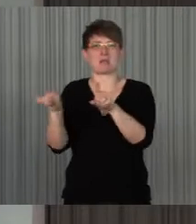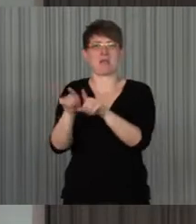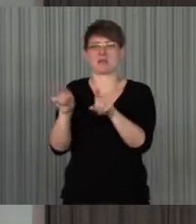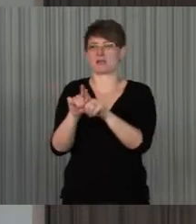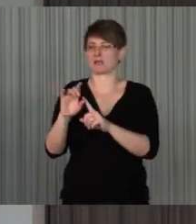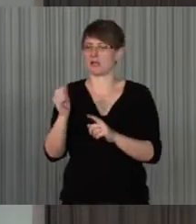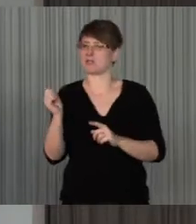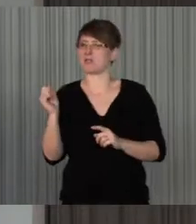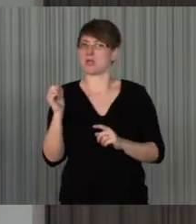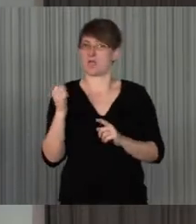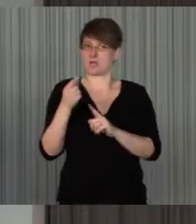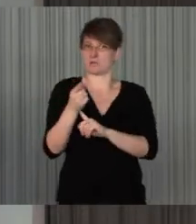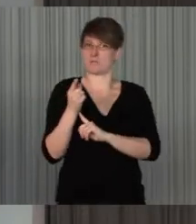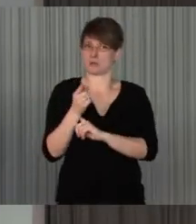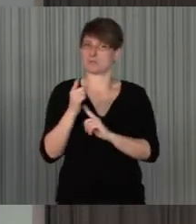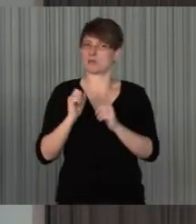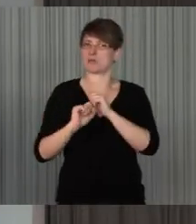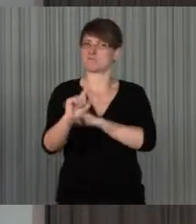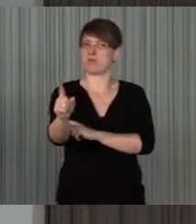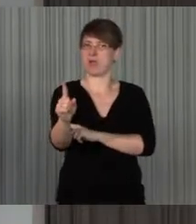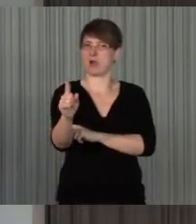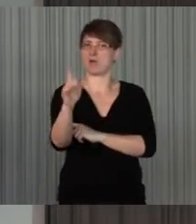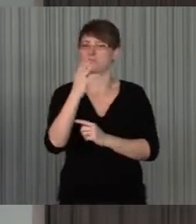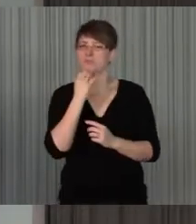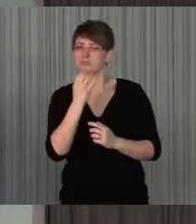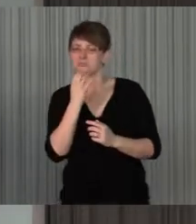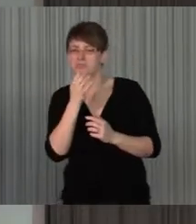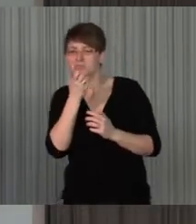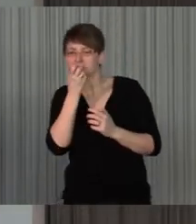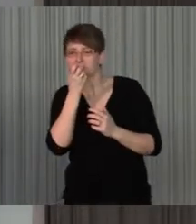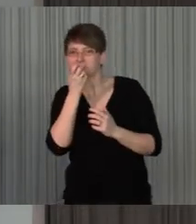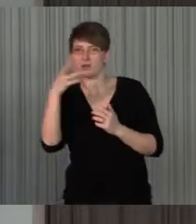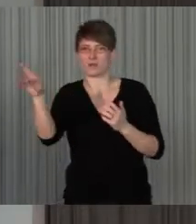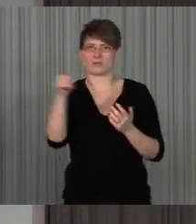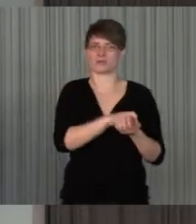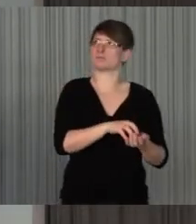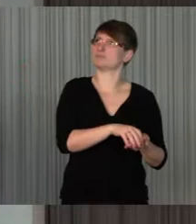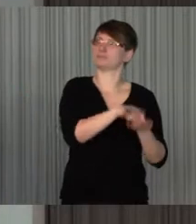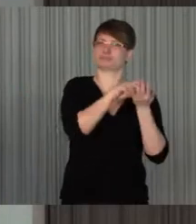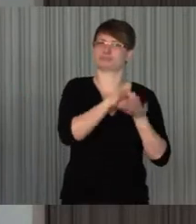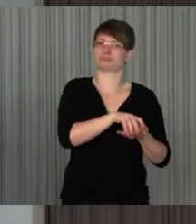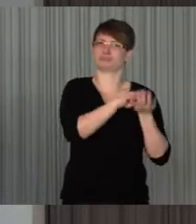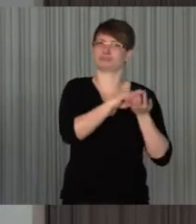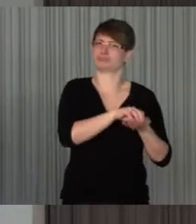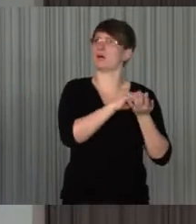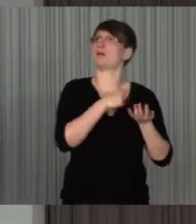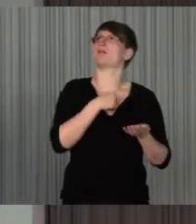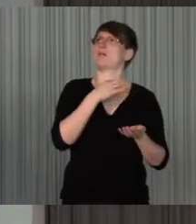E-Mail oder sonst was, oder was eingeben über Sprachausgabe und die Nachricht kommt über den Normanschuh